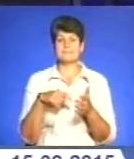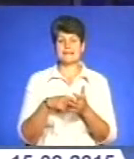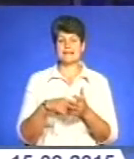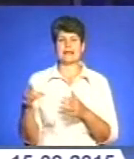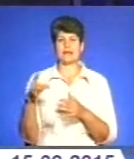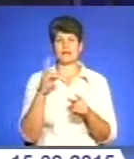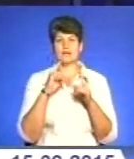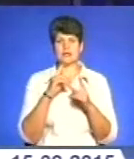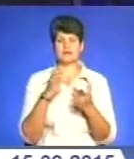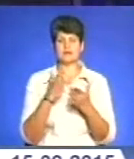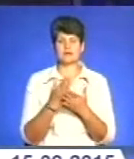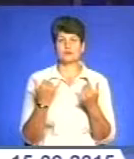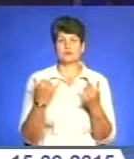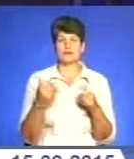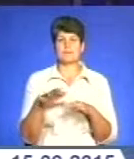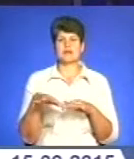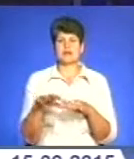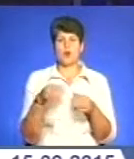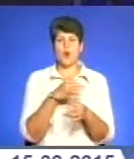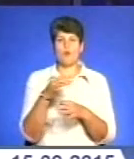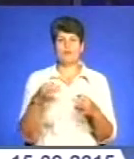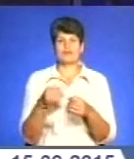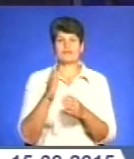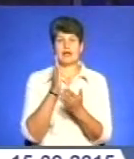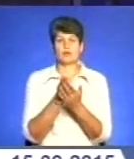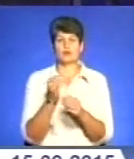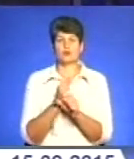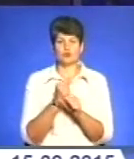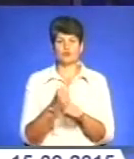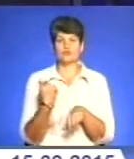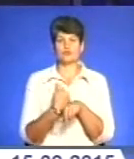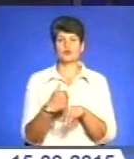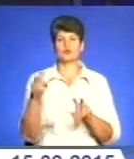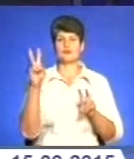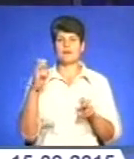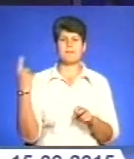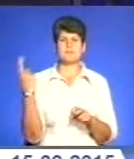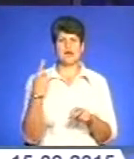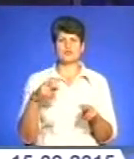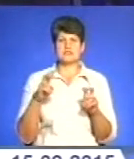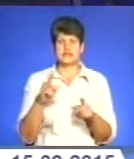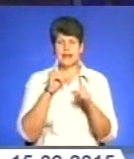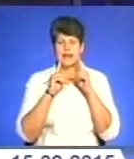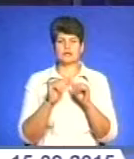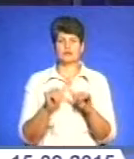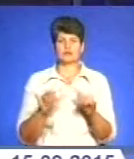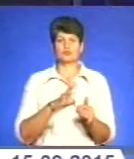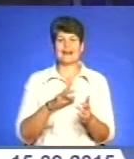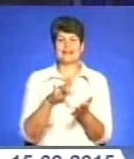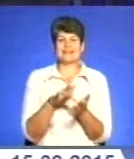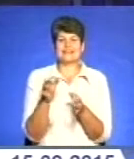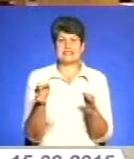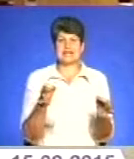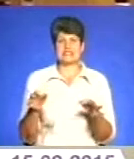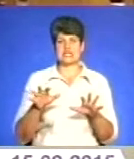структур відтепер матимуть майданчик для обговорення напрямків роботи. Ключовою темою першого засідання Ради розвитку стала децентралізація влади.